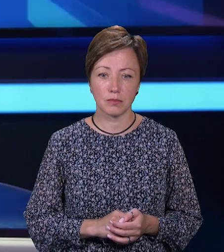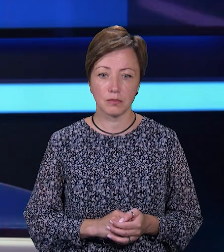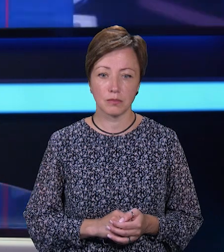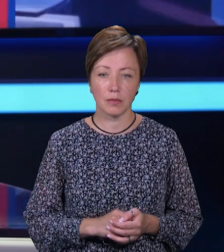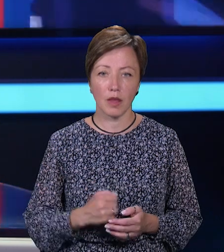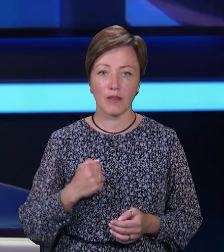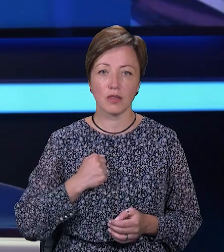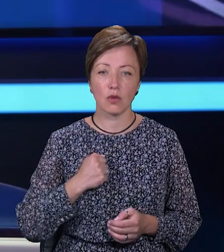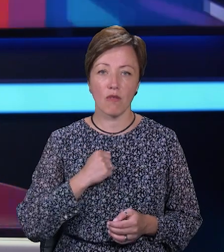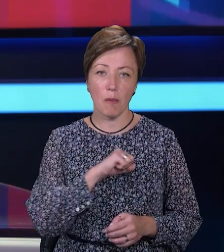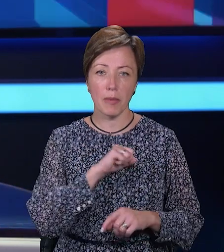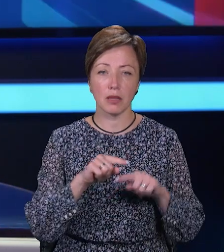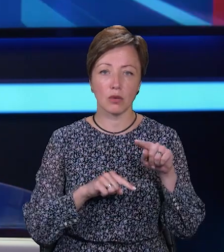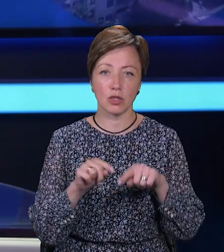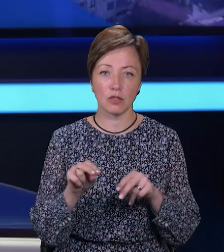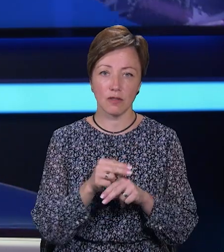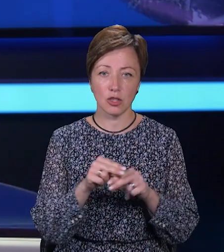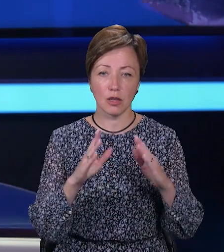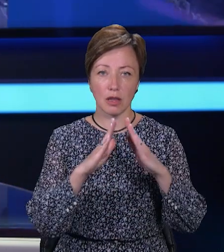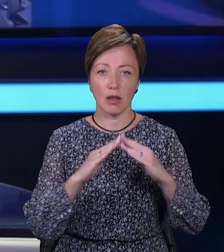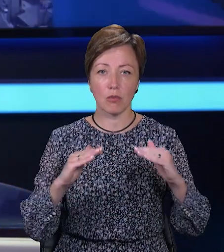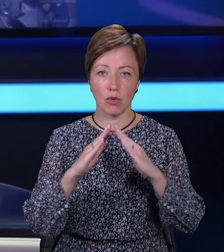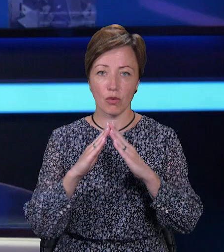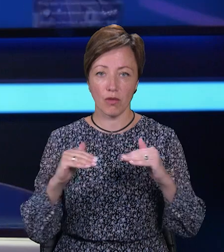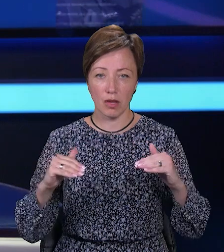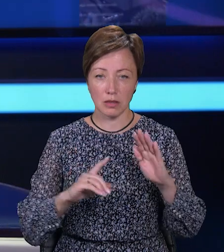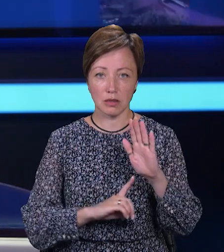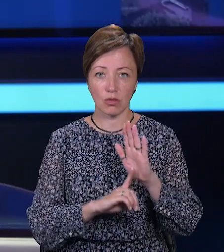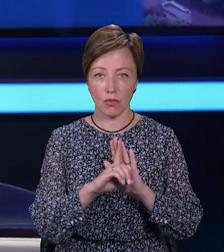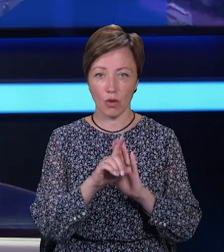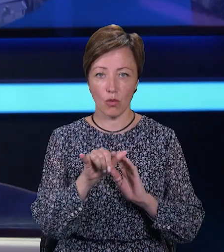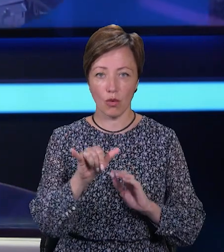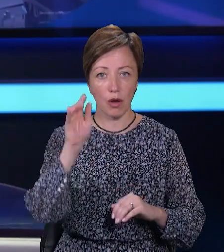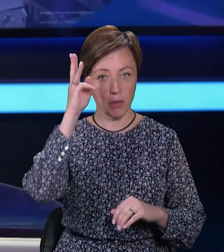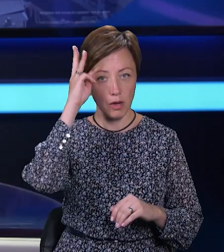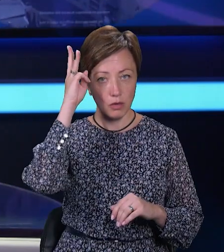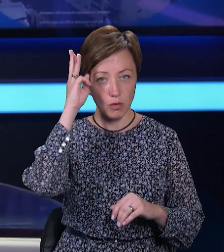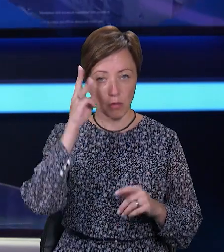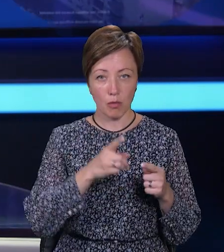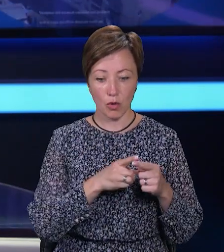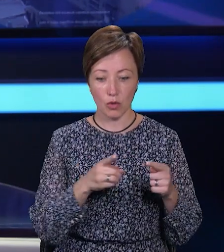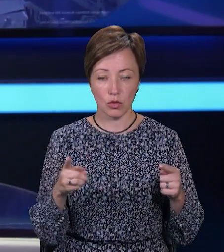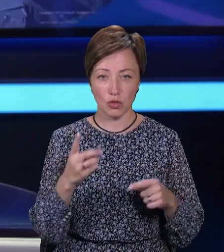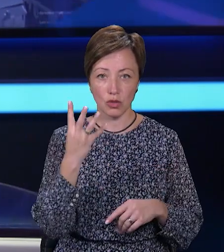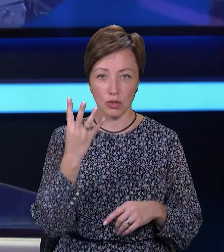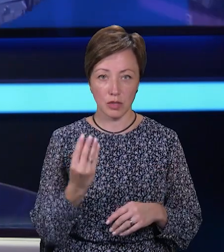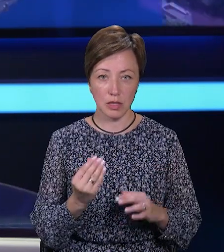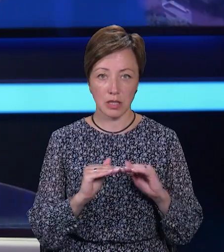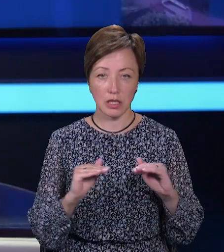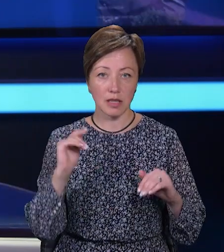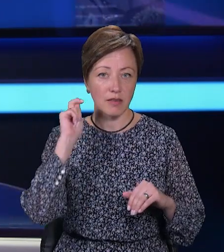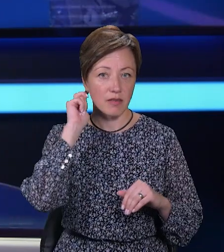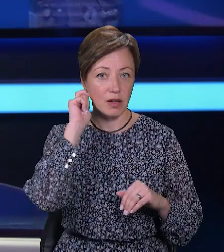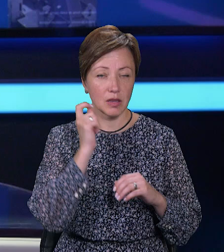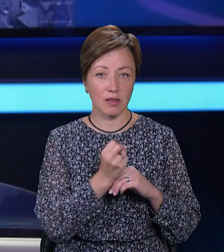Військово-патріотичний вишкіл таборування «Іду на Ви» стартував у Хмельницькому. Впродовж чотирьох днів діти віком